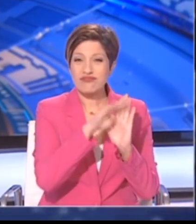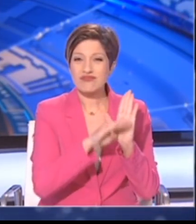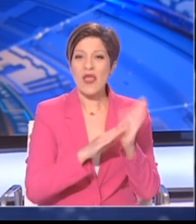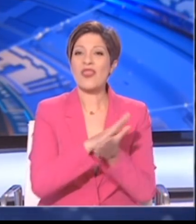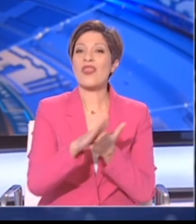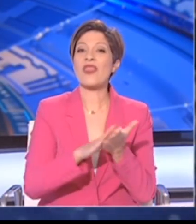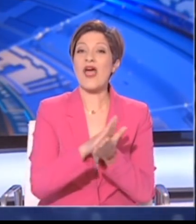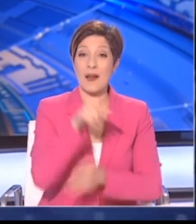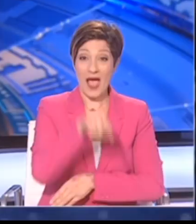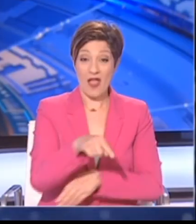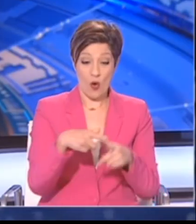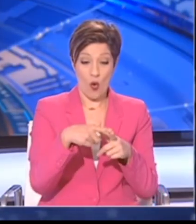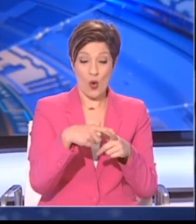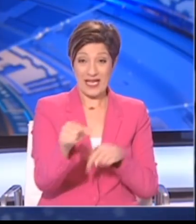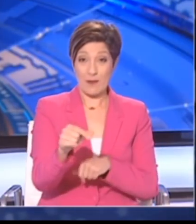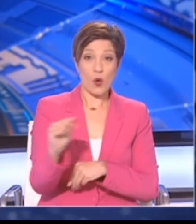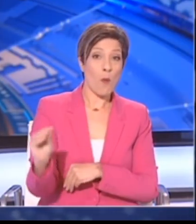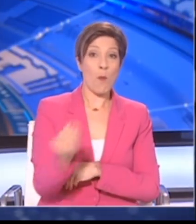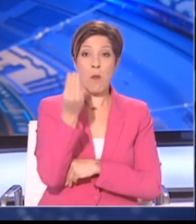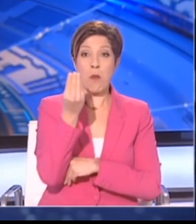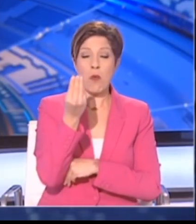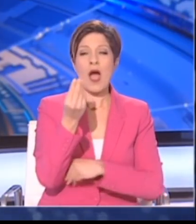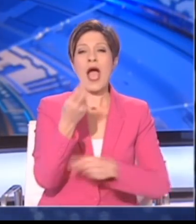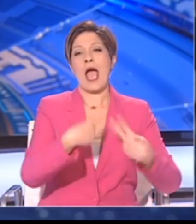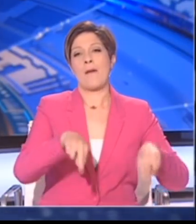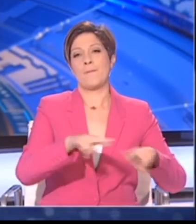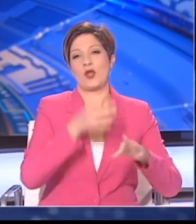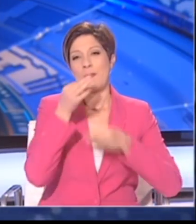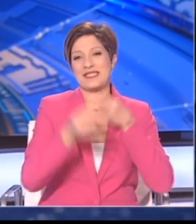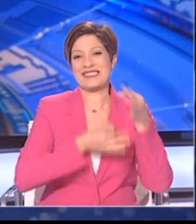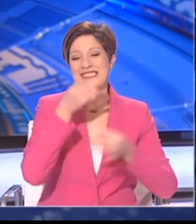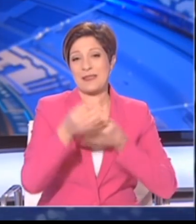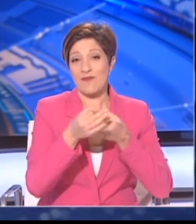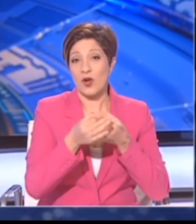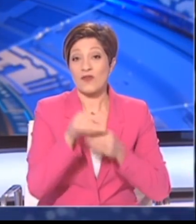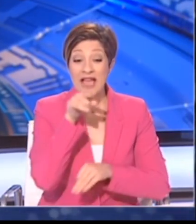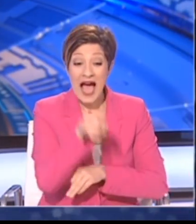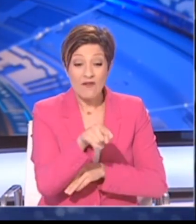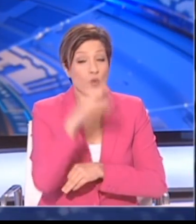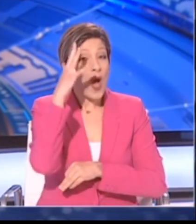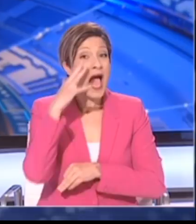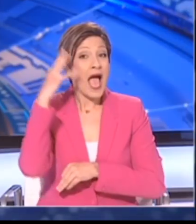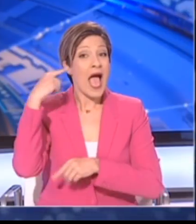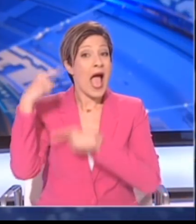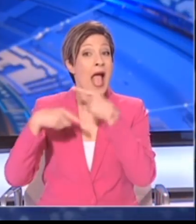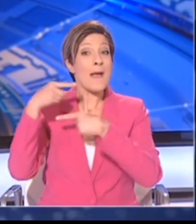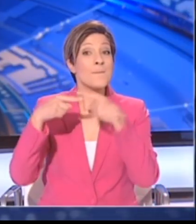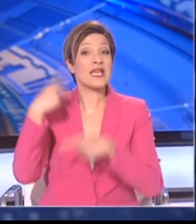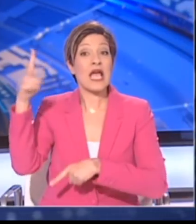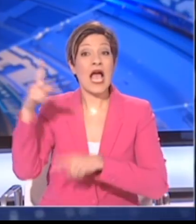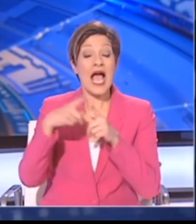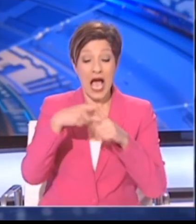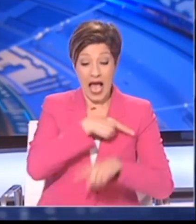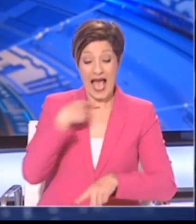Κύπρο έχει προταθεί από τη Συμβουλευτική Επιτροπή και στηρίζεται κυρίως την εμπειρία της Κίνας αλλά και τη συνεχώς αυξανόμενη